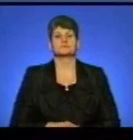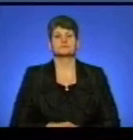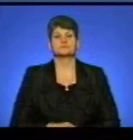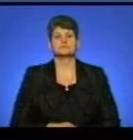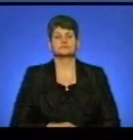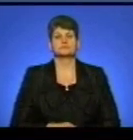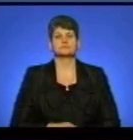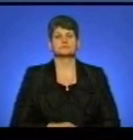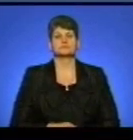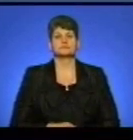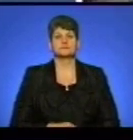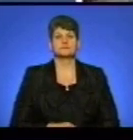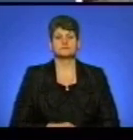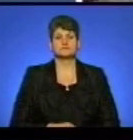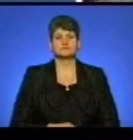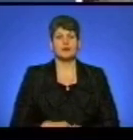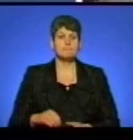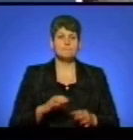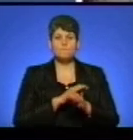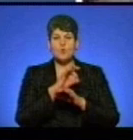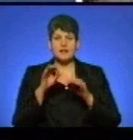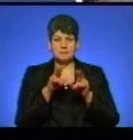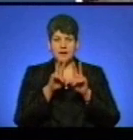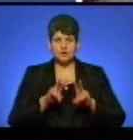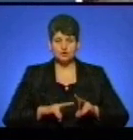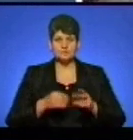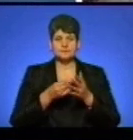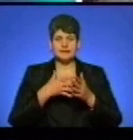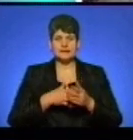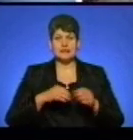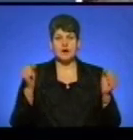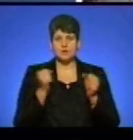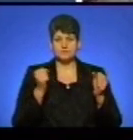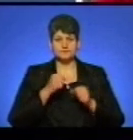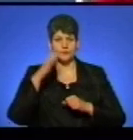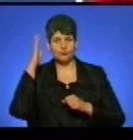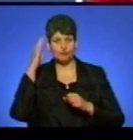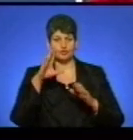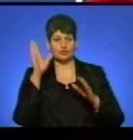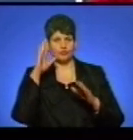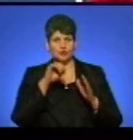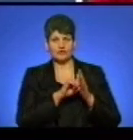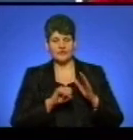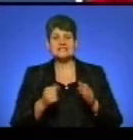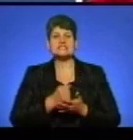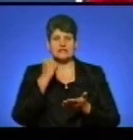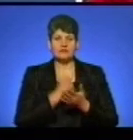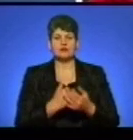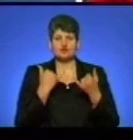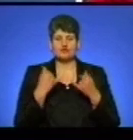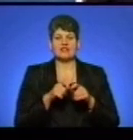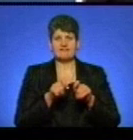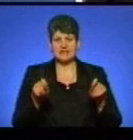Музика Проект перегляду тарифів на холодне водопостачання і водовідведення затвердили сьогодні на